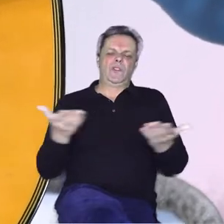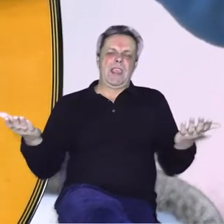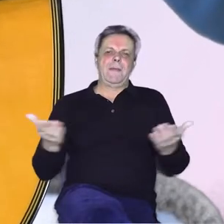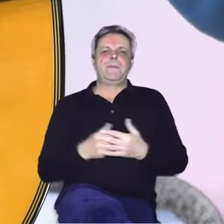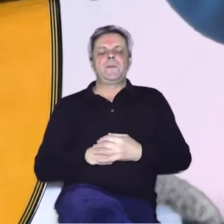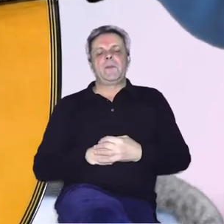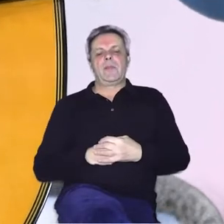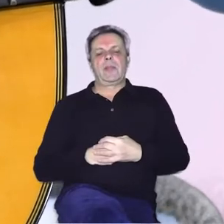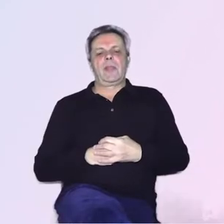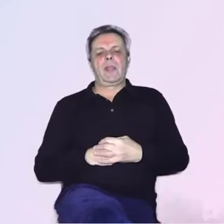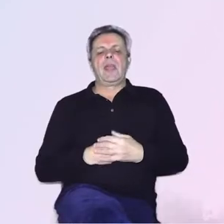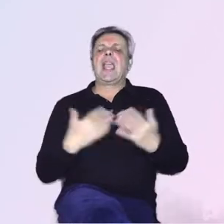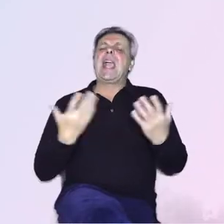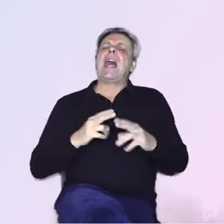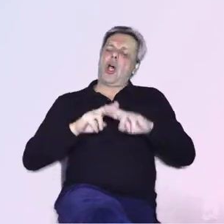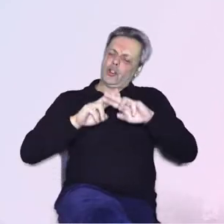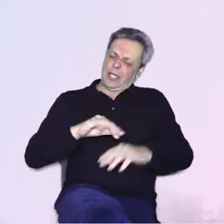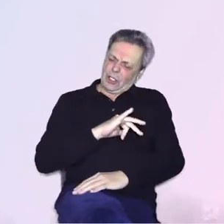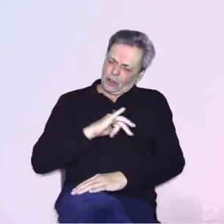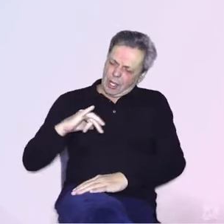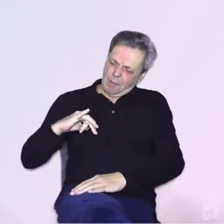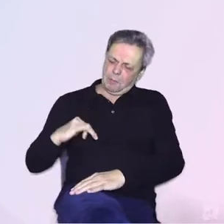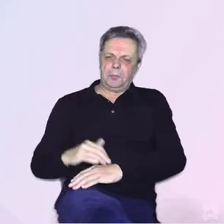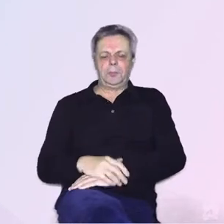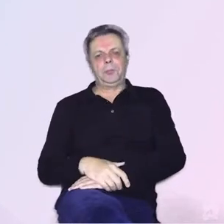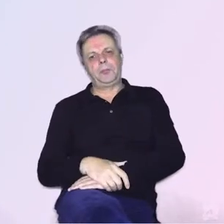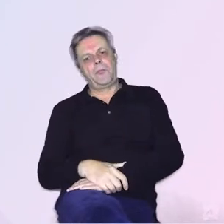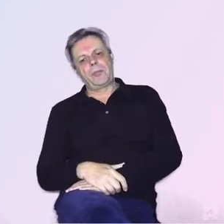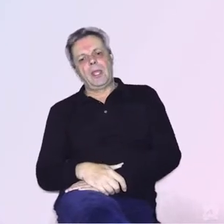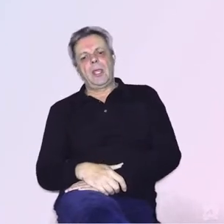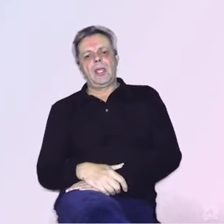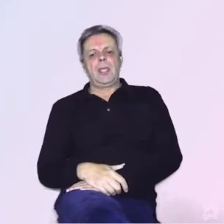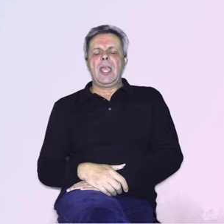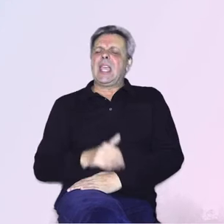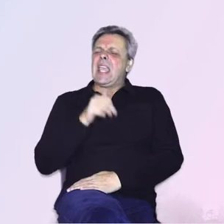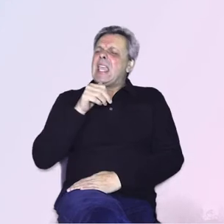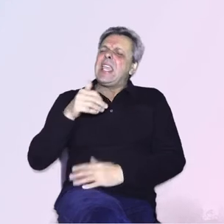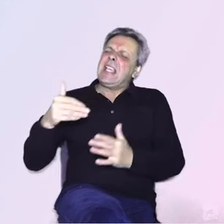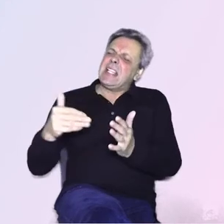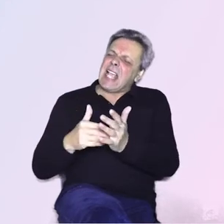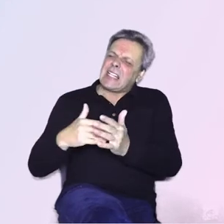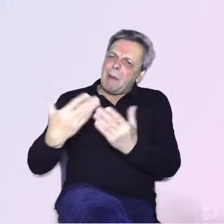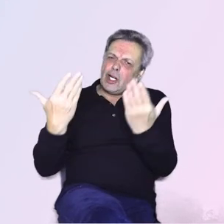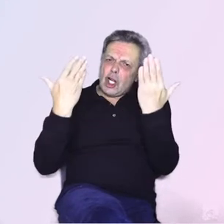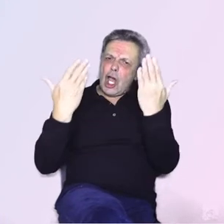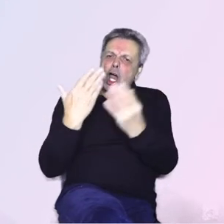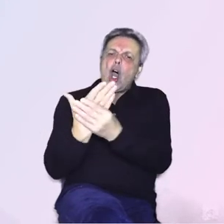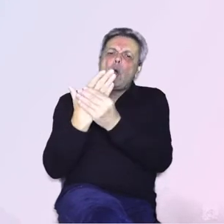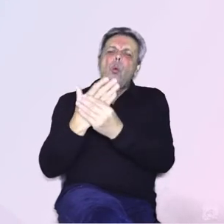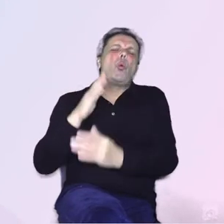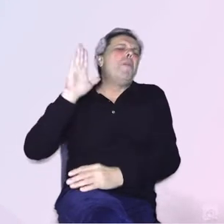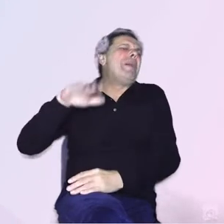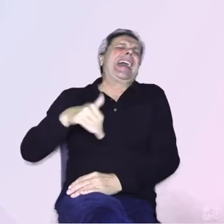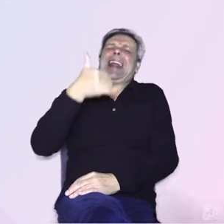kad ostaneš sam i zatrebaš ruku bar